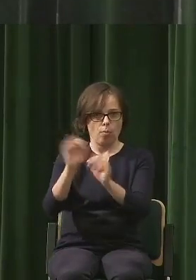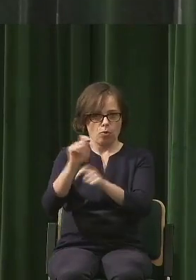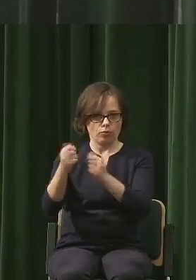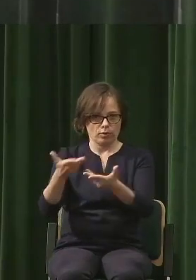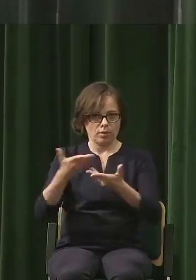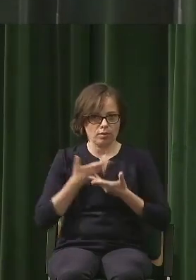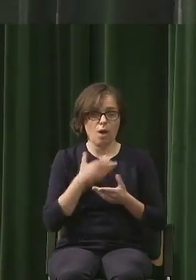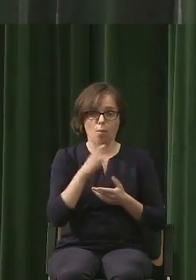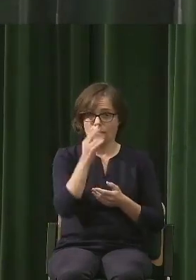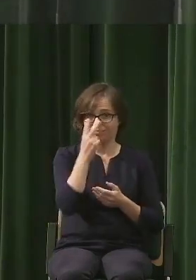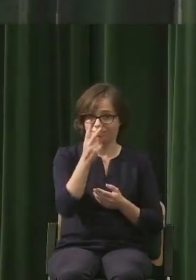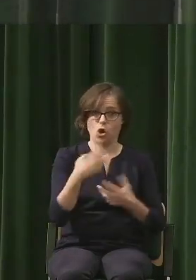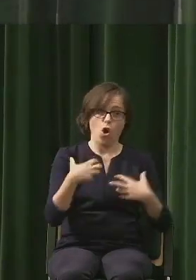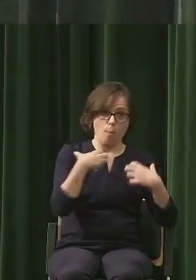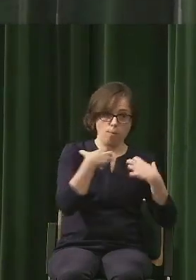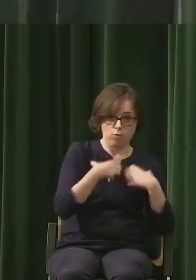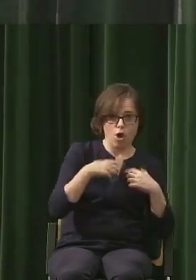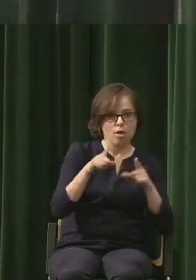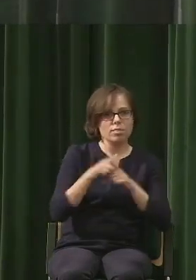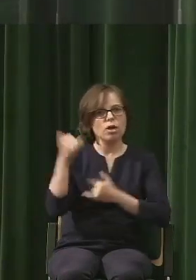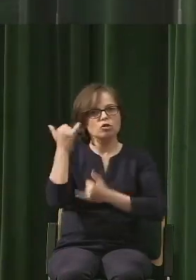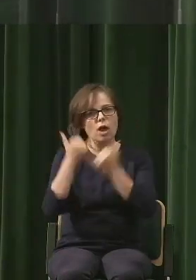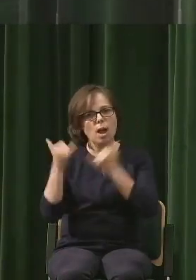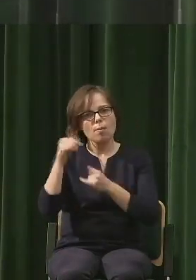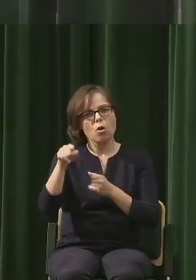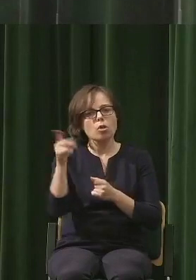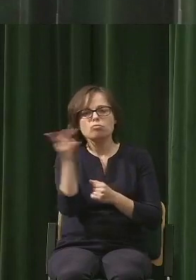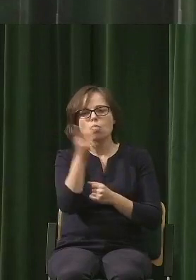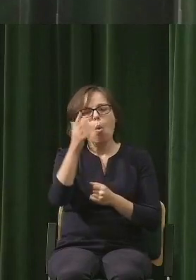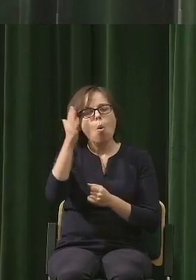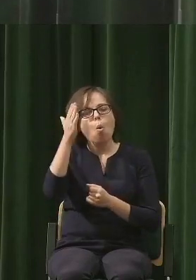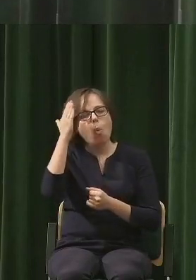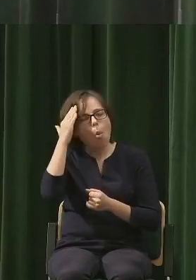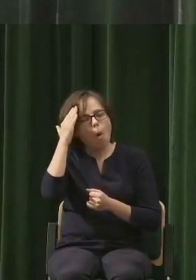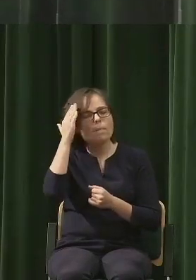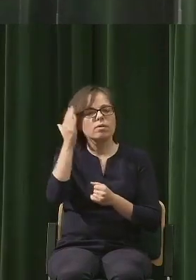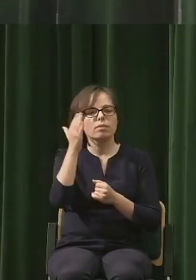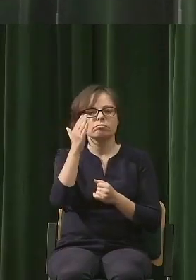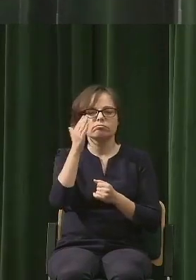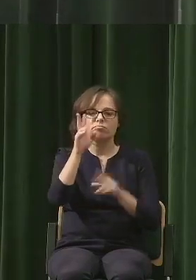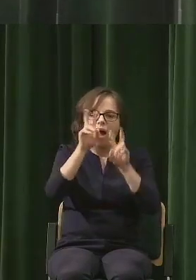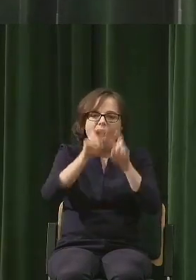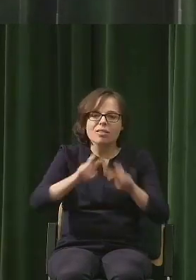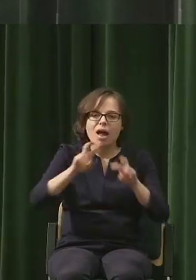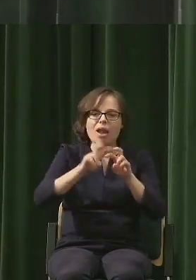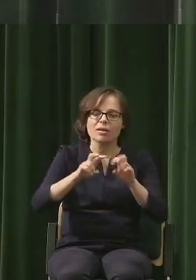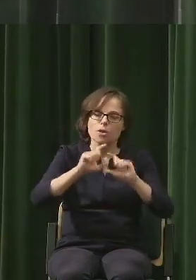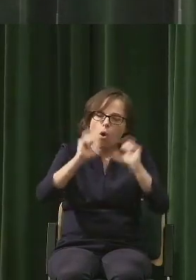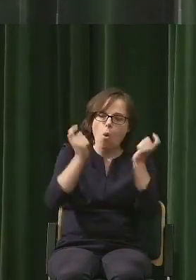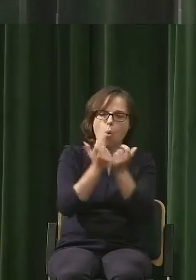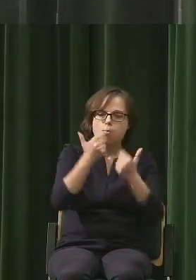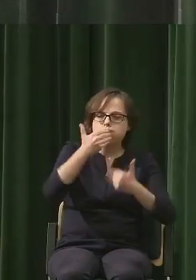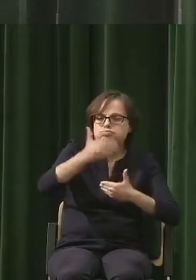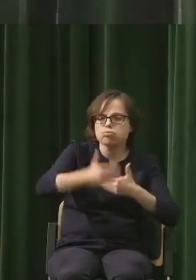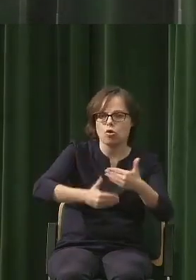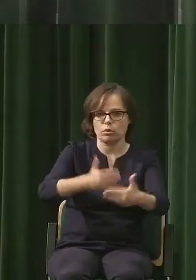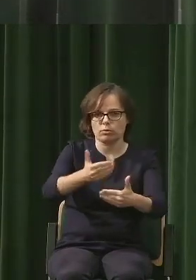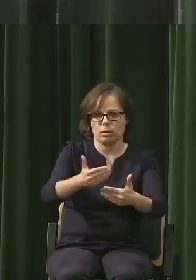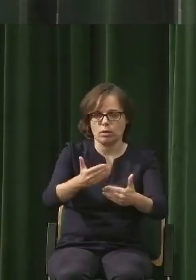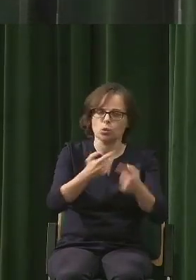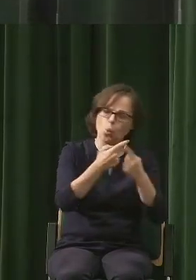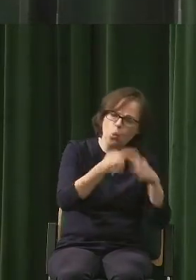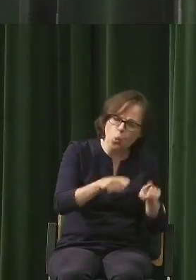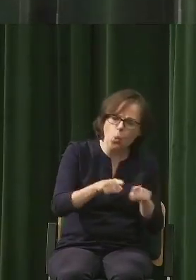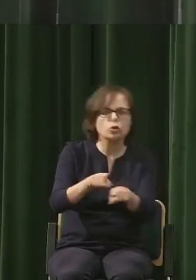mają taką immanentną zdolność rozumienia procesów. długich, krótkich, ale w ogóle istoty procesu.